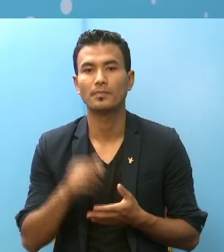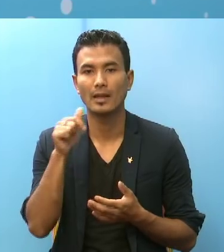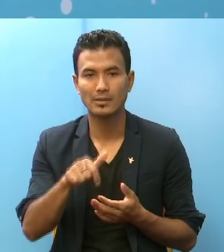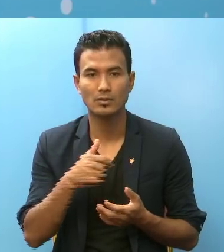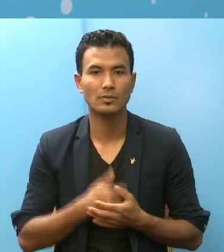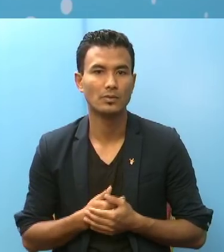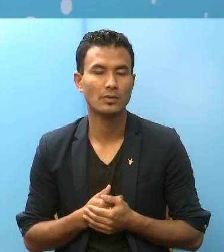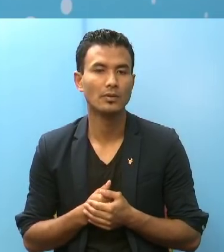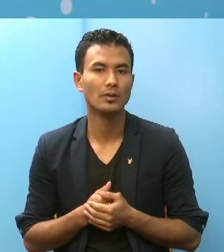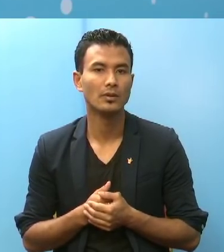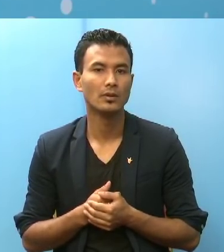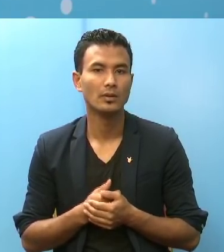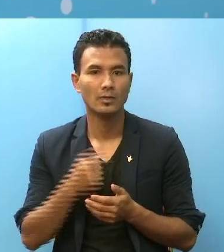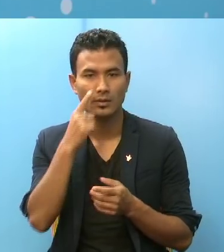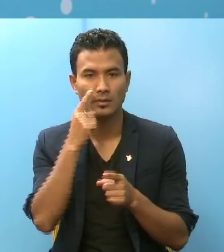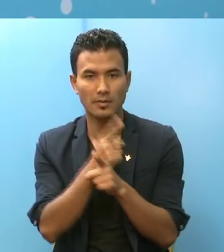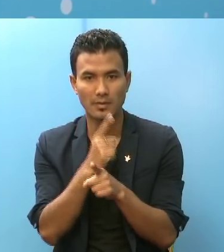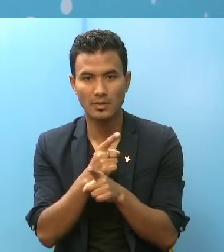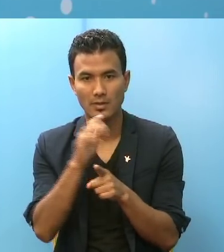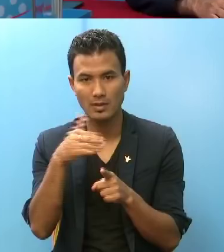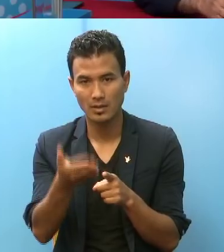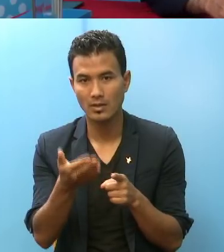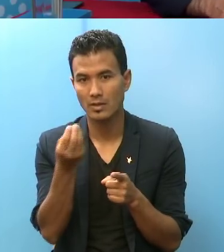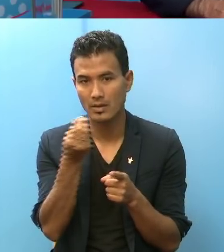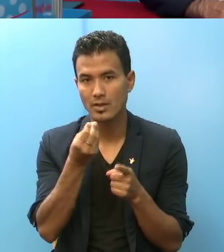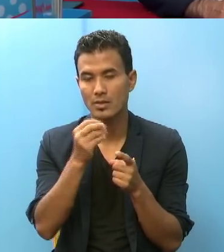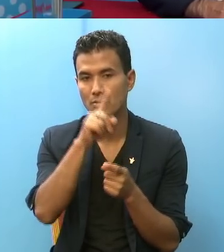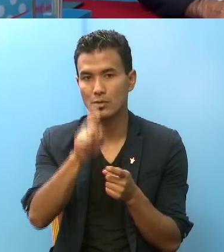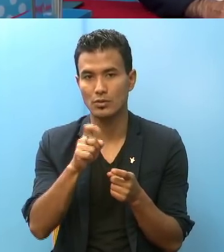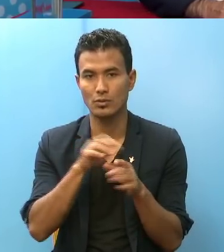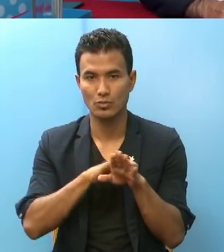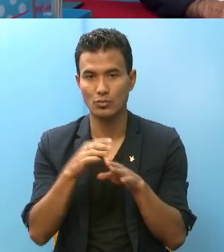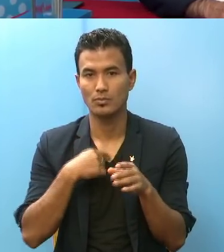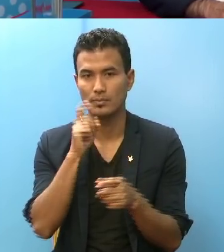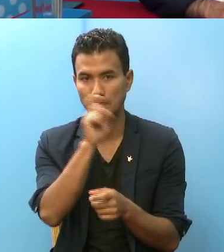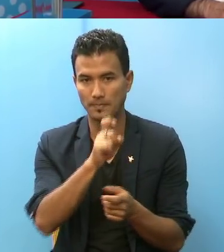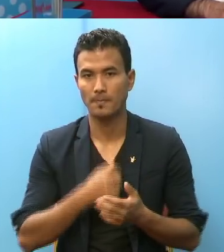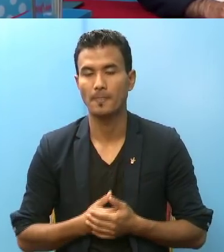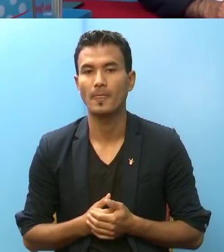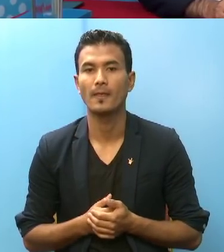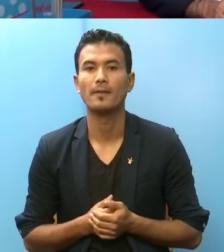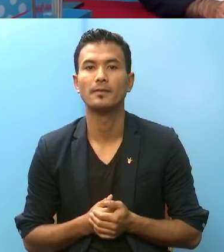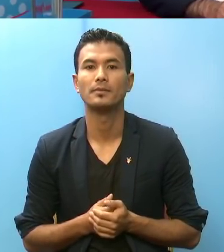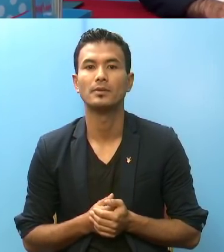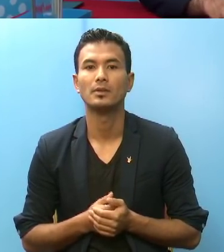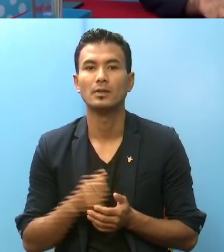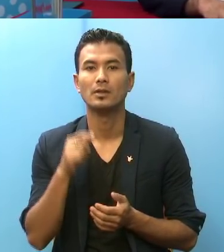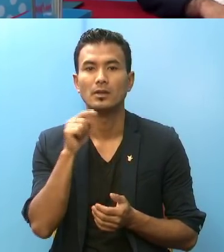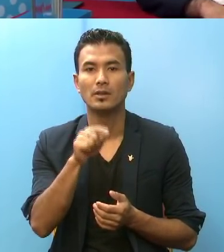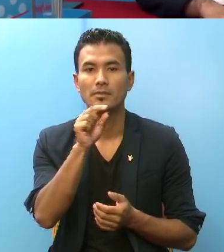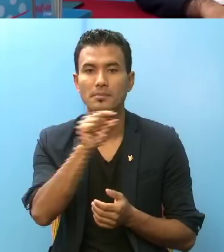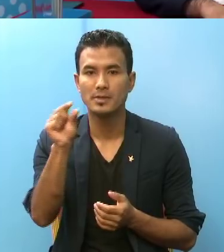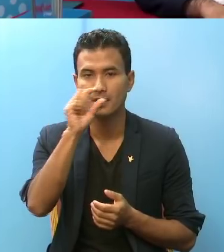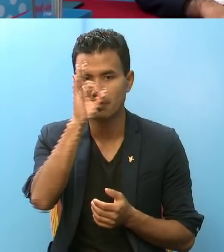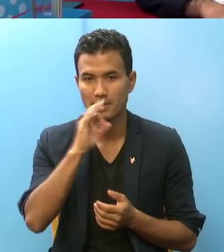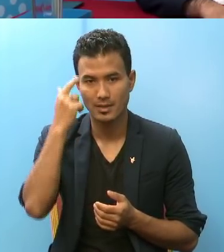आज मैडम लाई केही प्रस्णा रुराखन गई रहे को छुमा रा यहां विशे